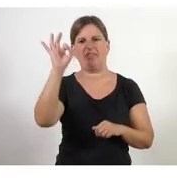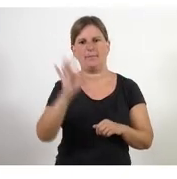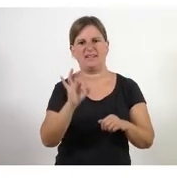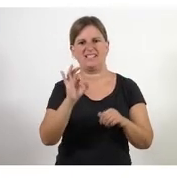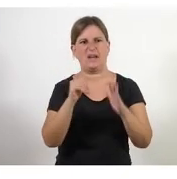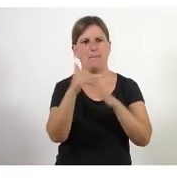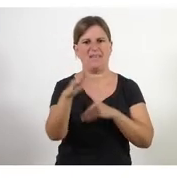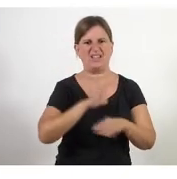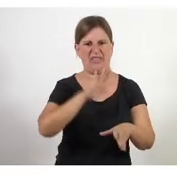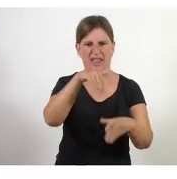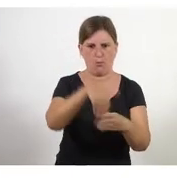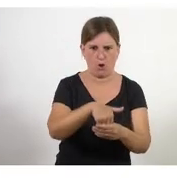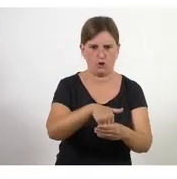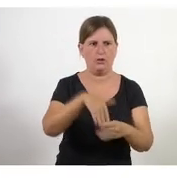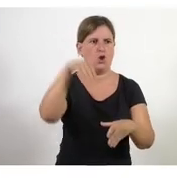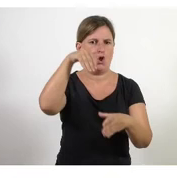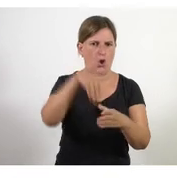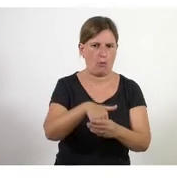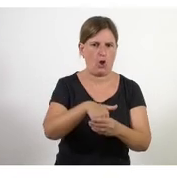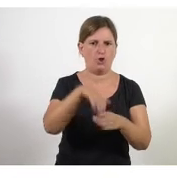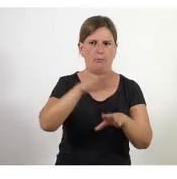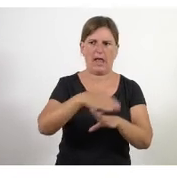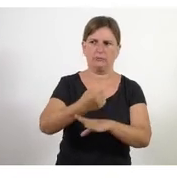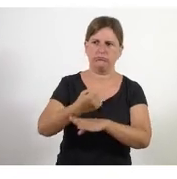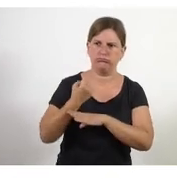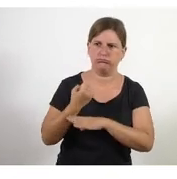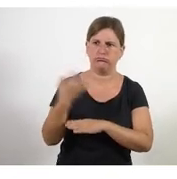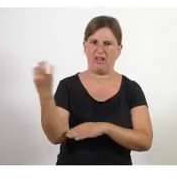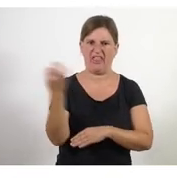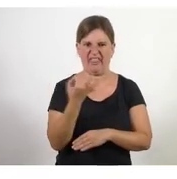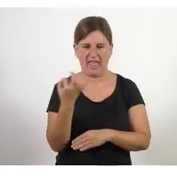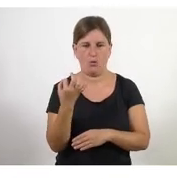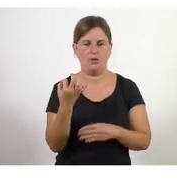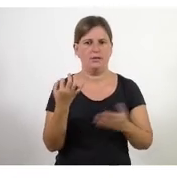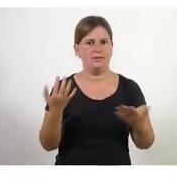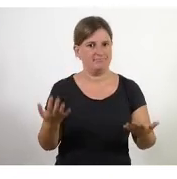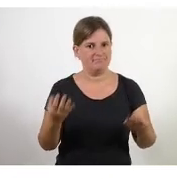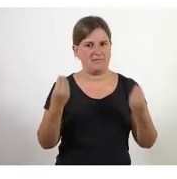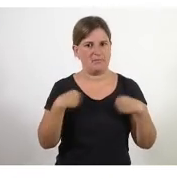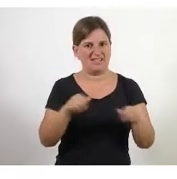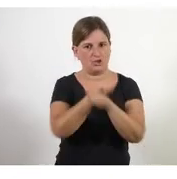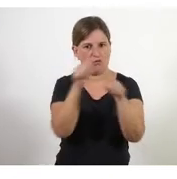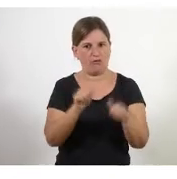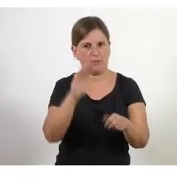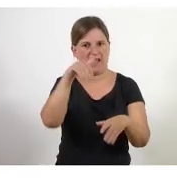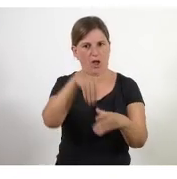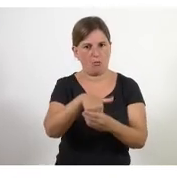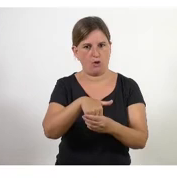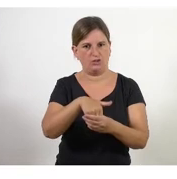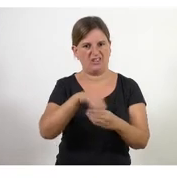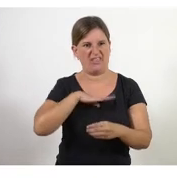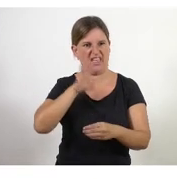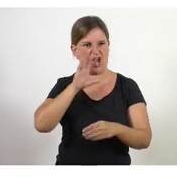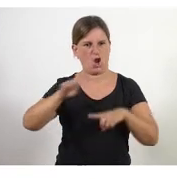dels vots la gent ha de votar que està d'acord amb allò que ho recolzarà aquella forma de votar de governar